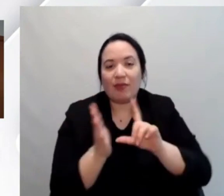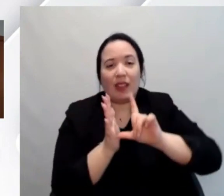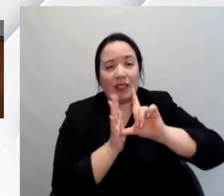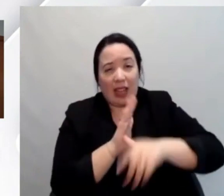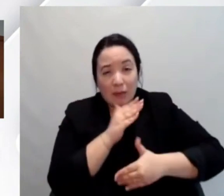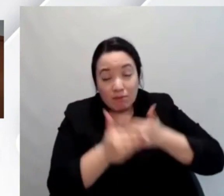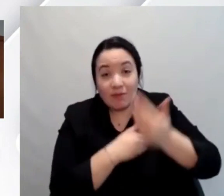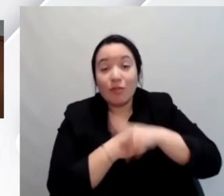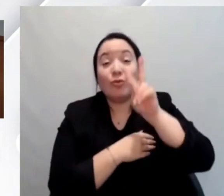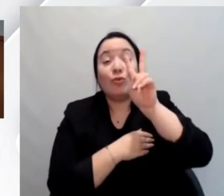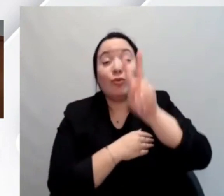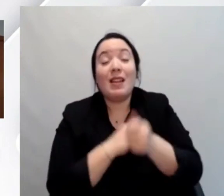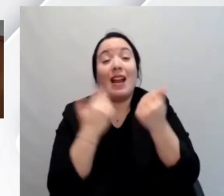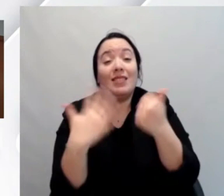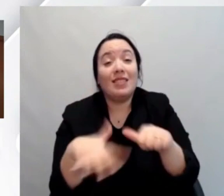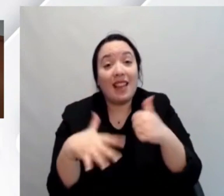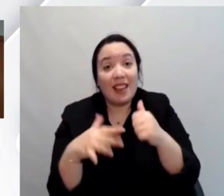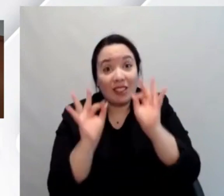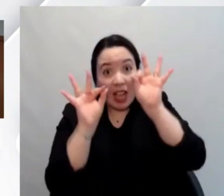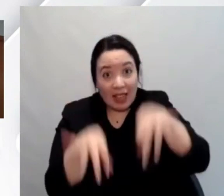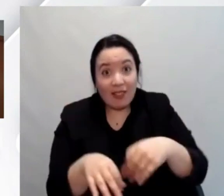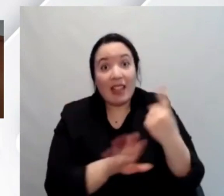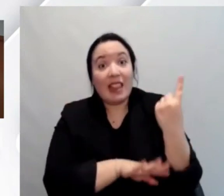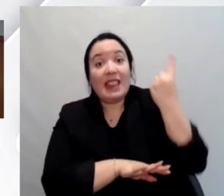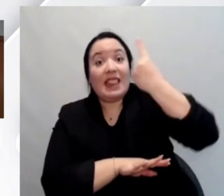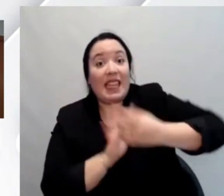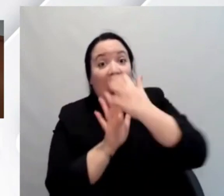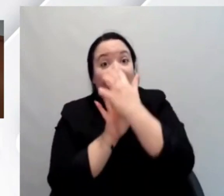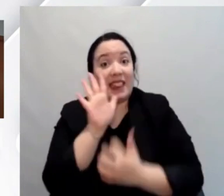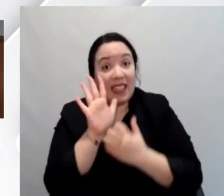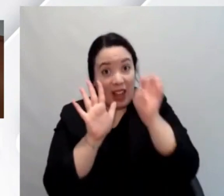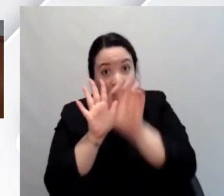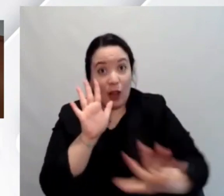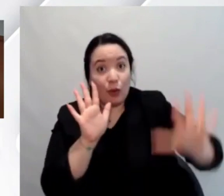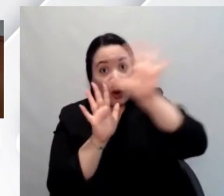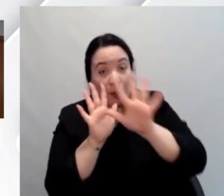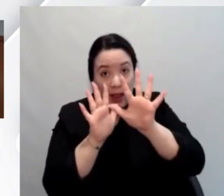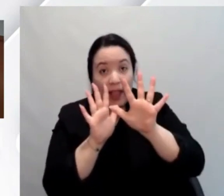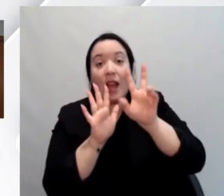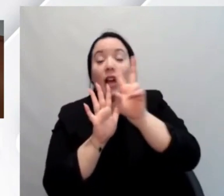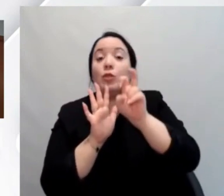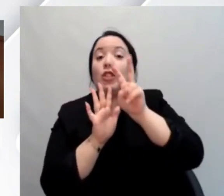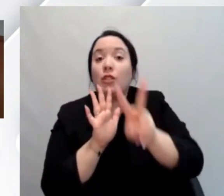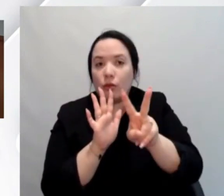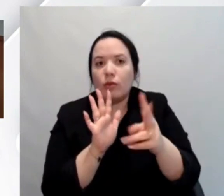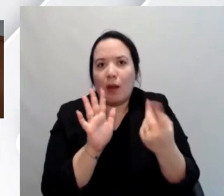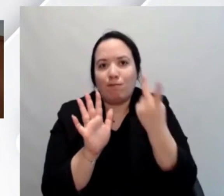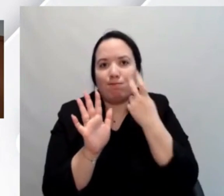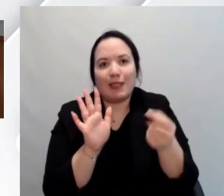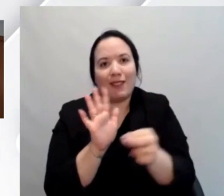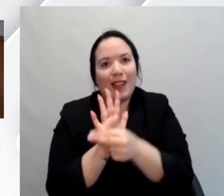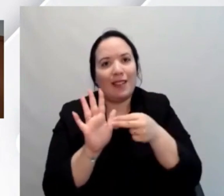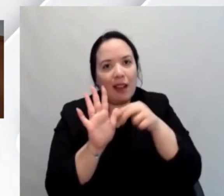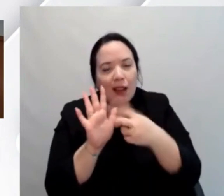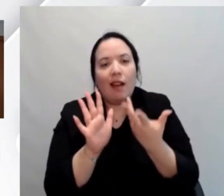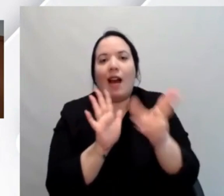nel 2016 alla direttiva europea 2.102 che invece include le app mobile e che è stata recepita